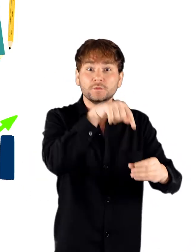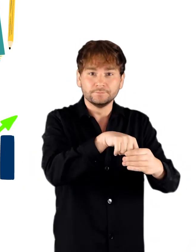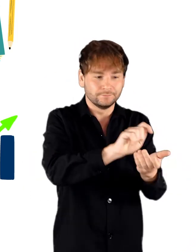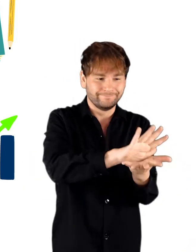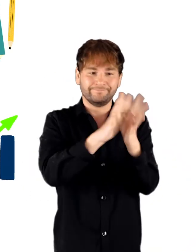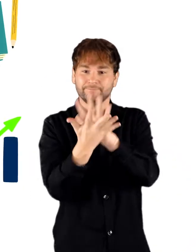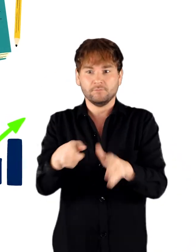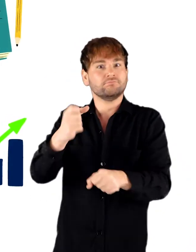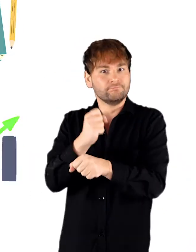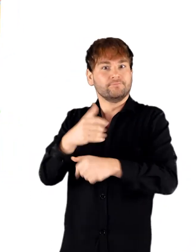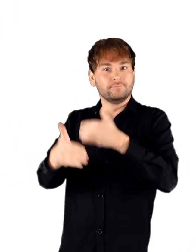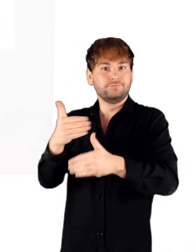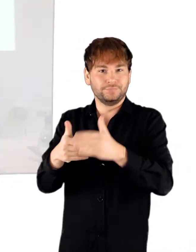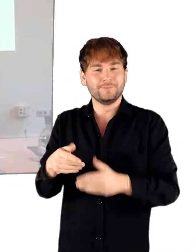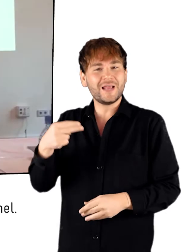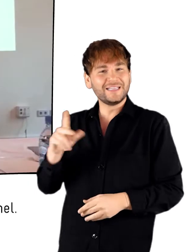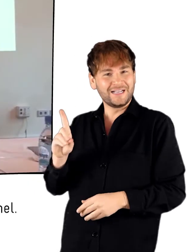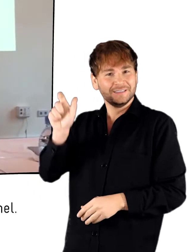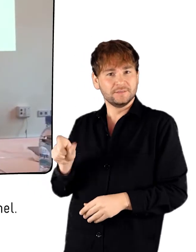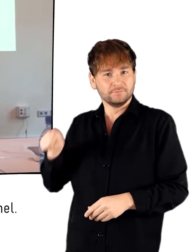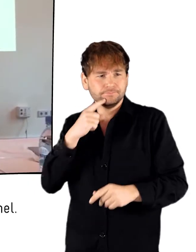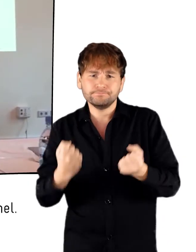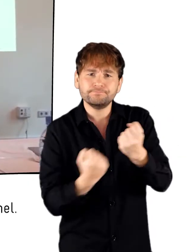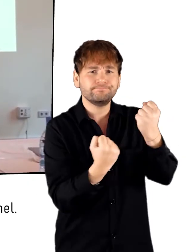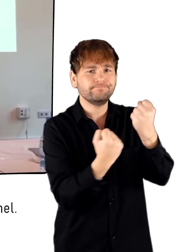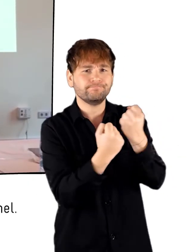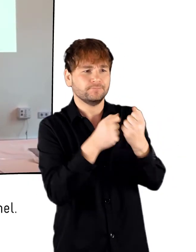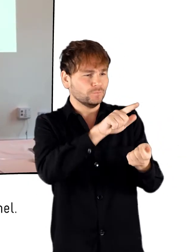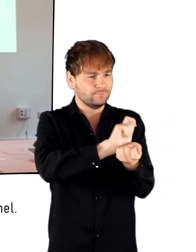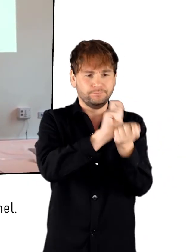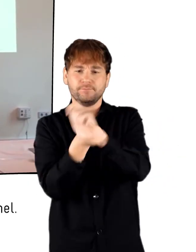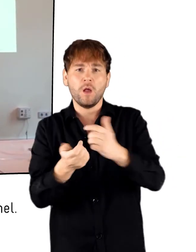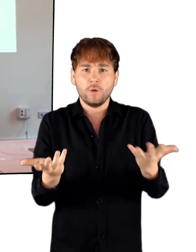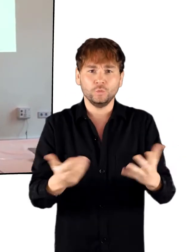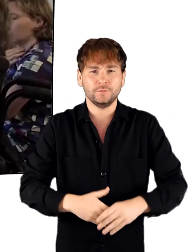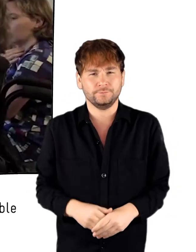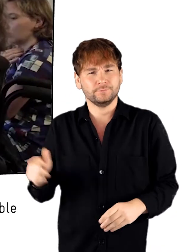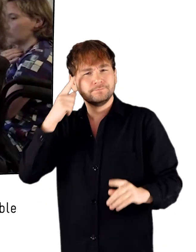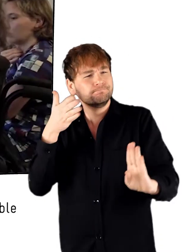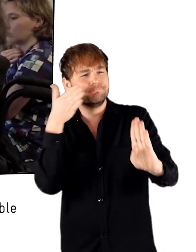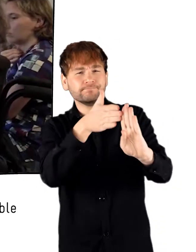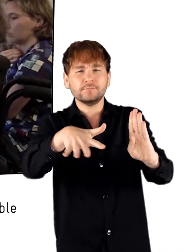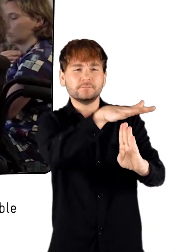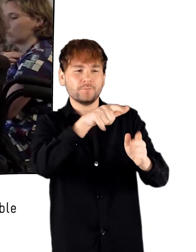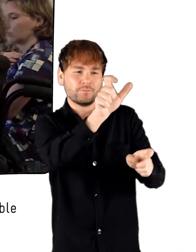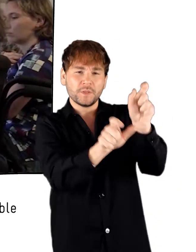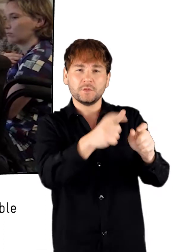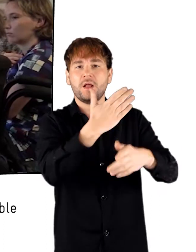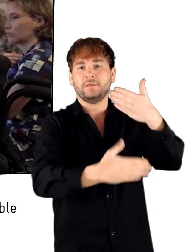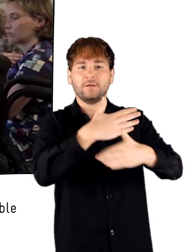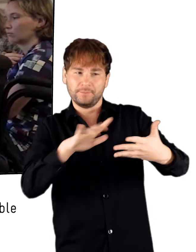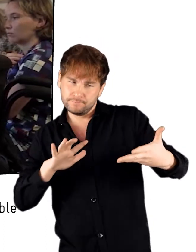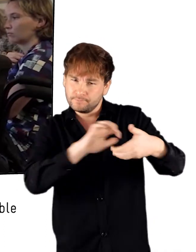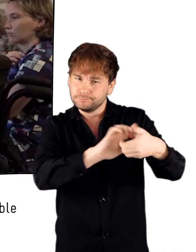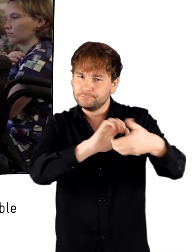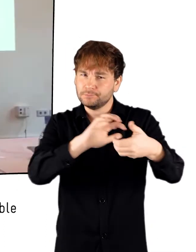seront mises en pratique ici. Elle, le DEATS, apporte un soutien professionnel. Elle coopère directement avec le